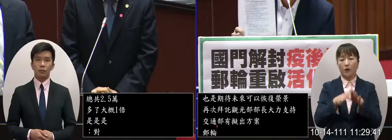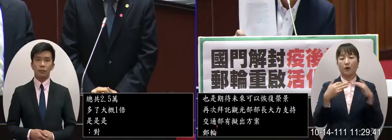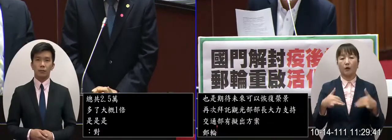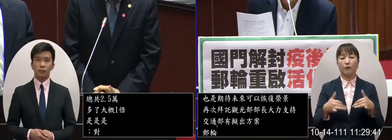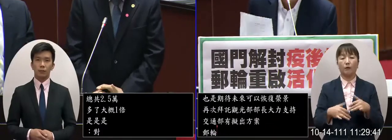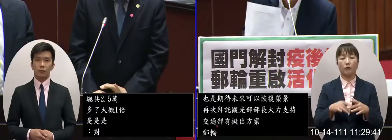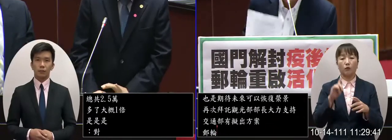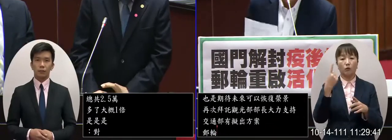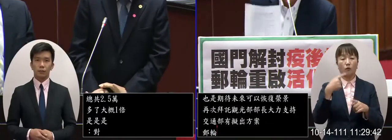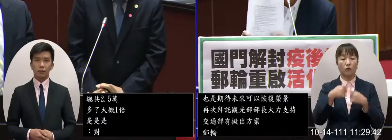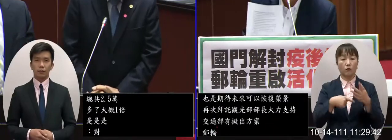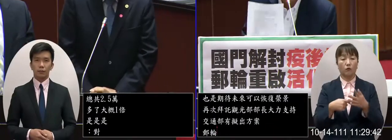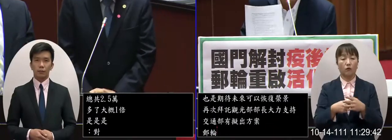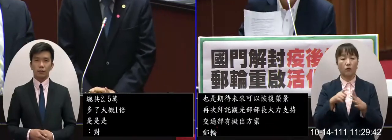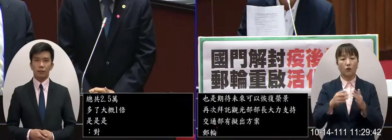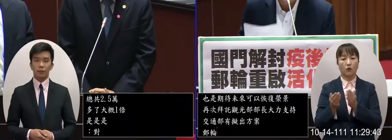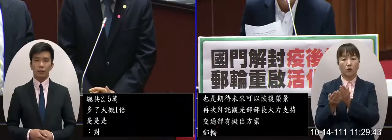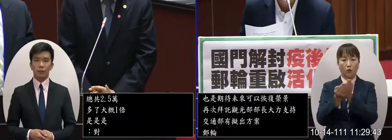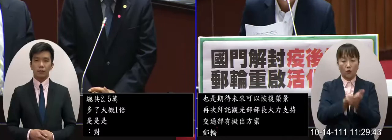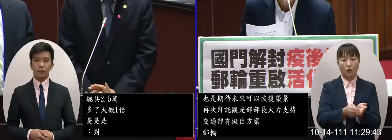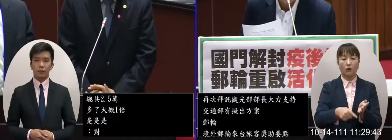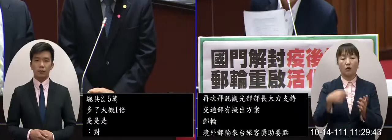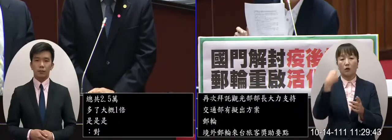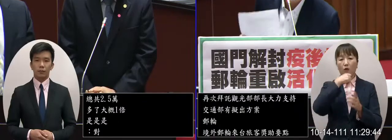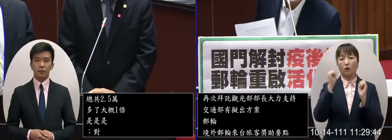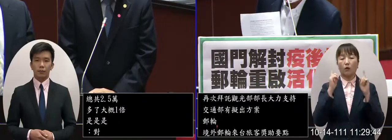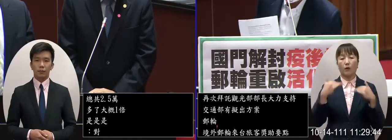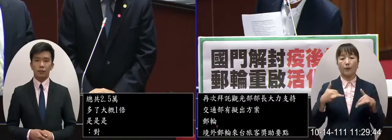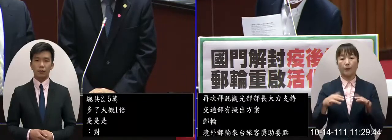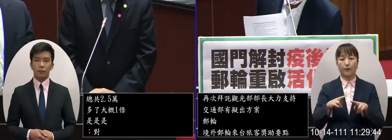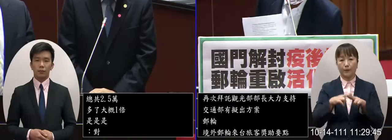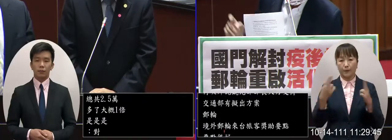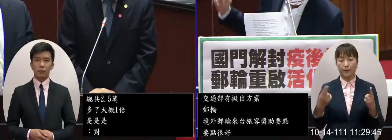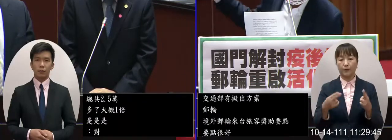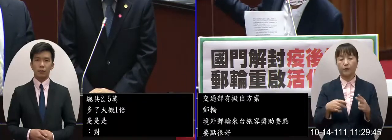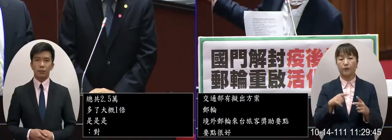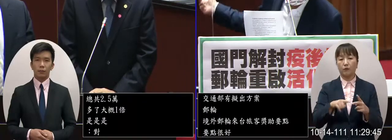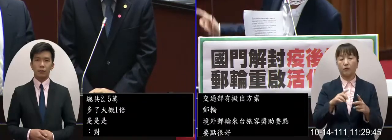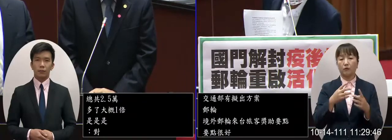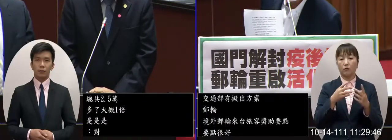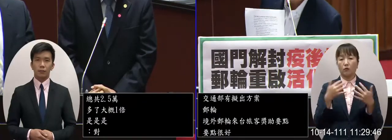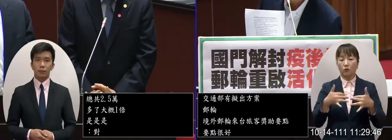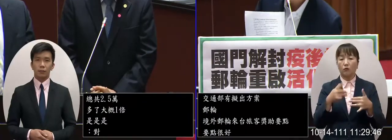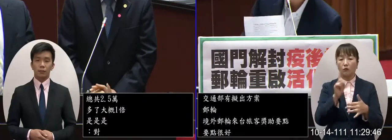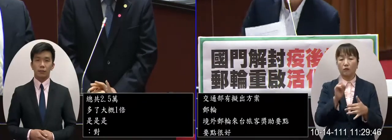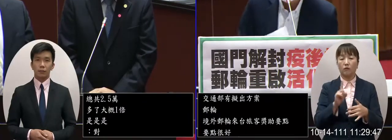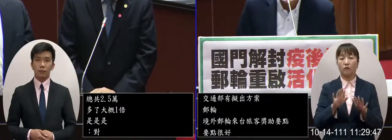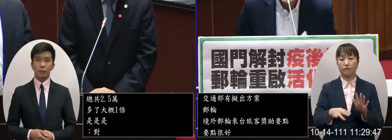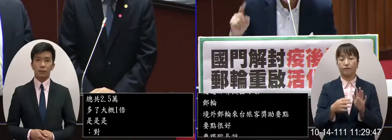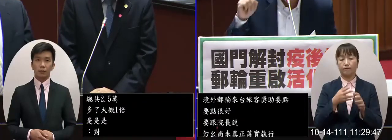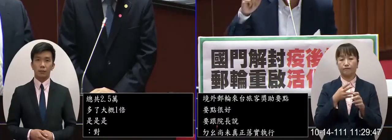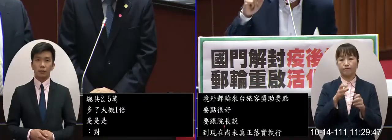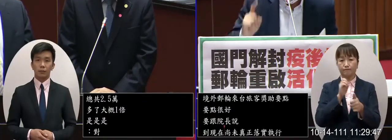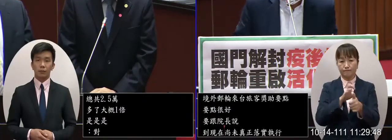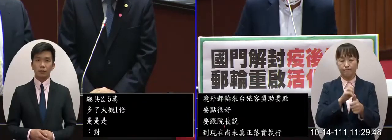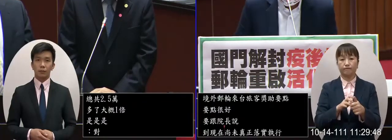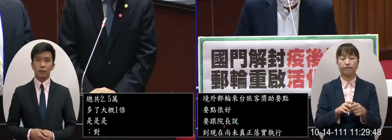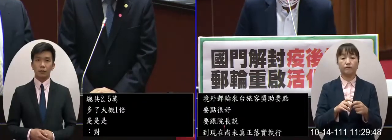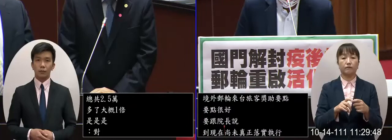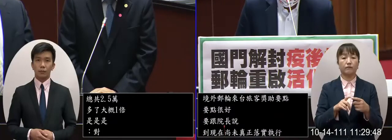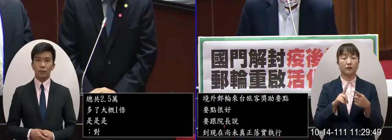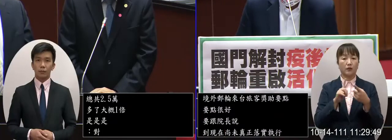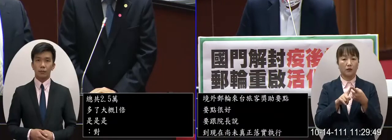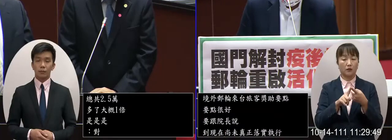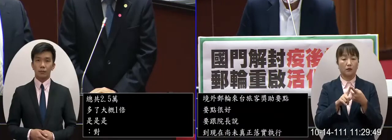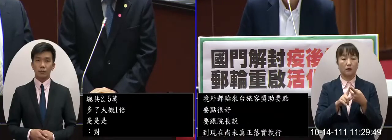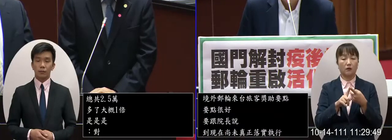那主要的原因是因為郵輪還沒有來那郵輪還沒有來有幾個問題呢我來這邊跟我們來講一下最主要的原因就是